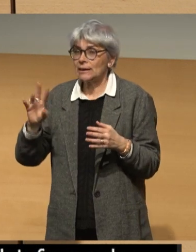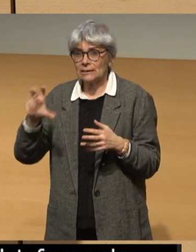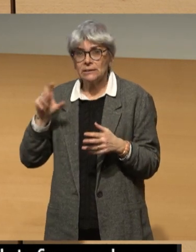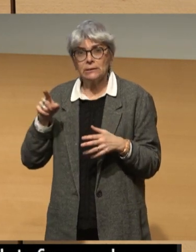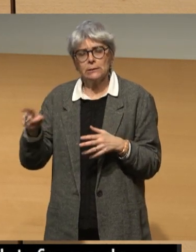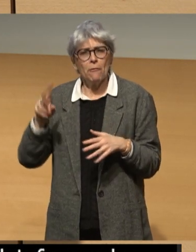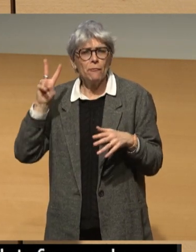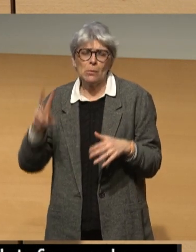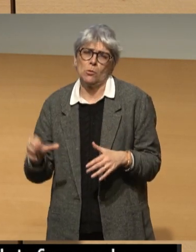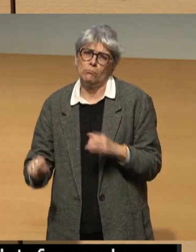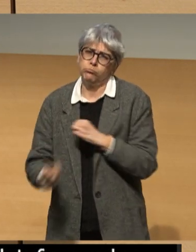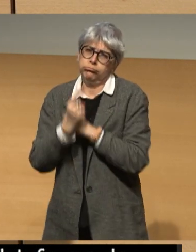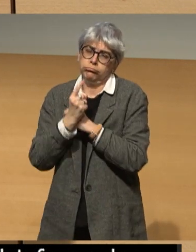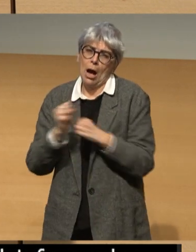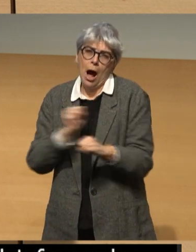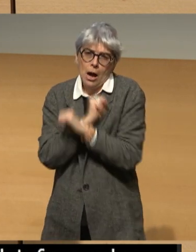une formidable innovation.